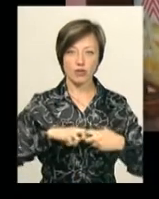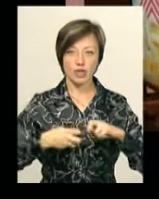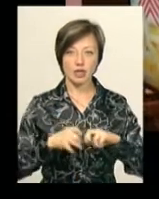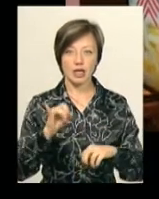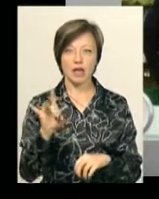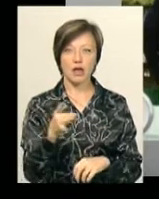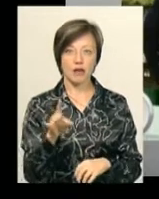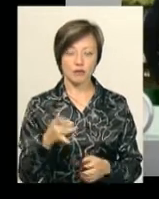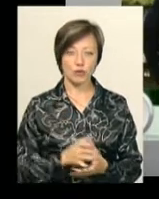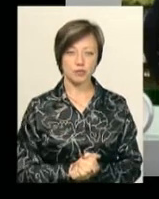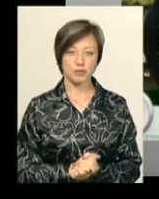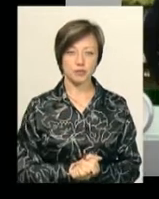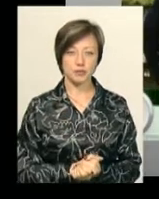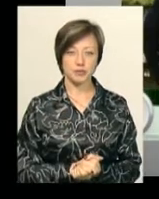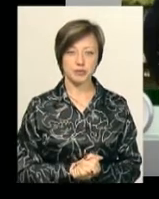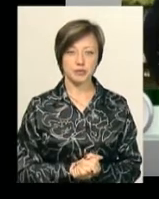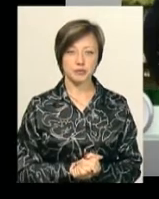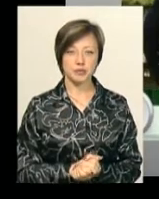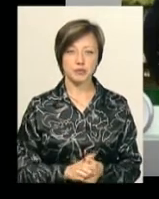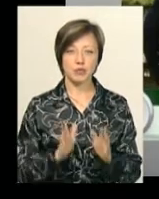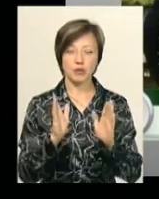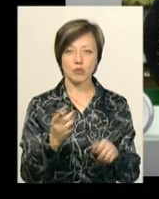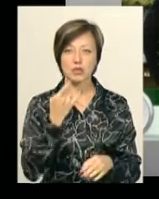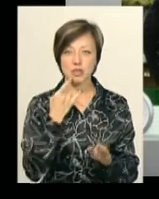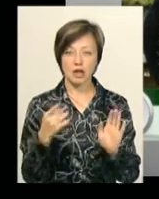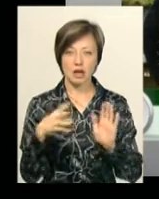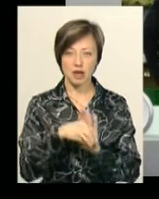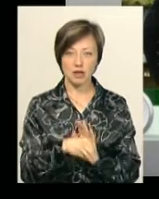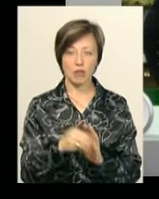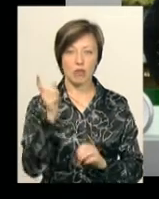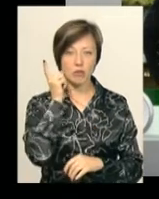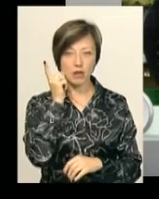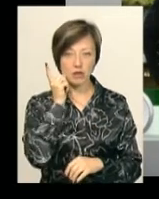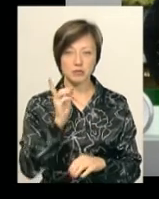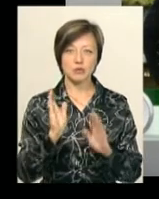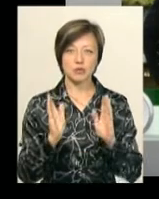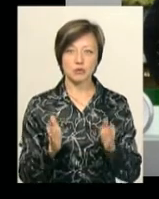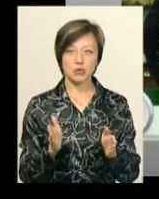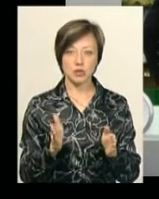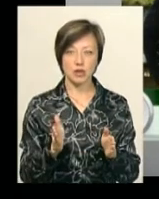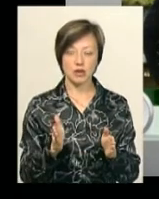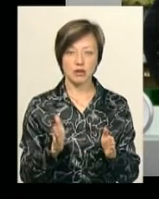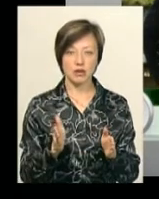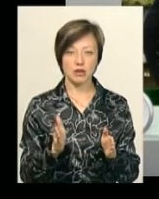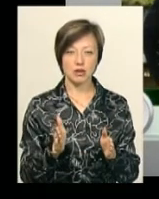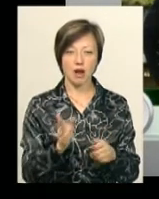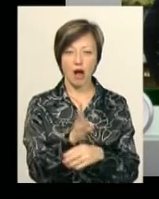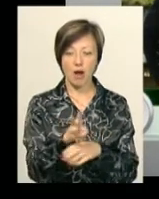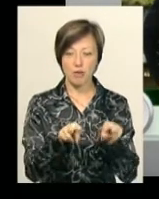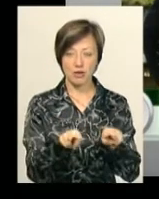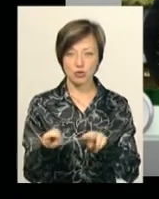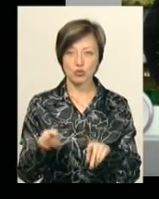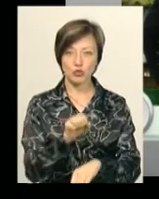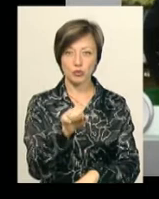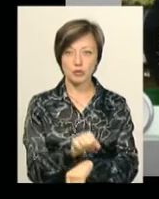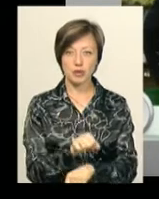та Рівному. Буде підзарядка до мобільного телефону, обов'язково, камери відеонагляду, для того, щоб зупинка стала